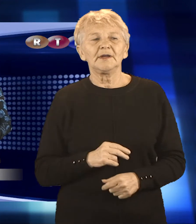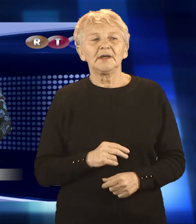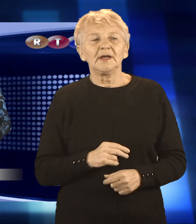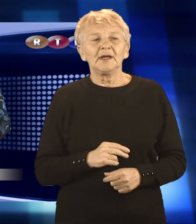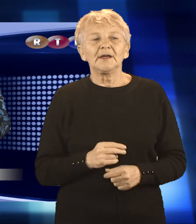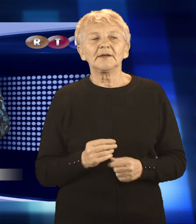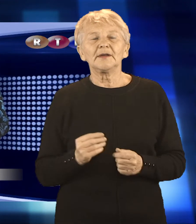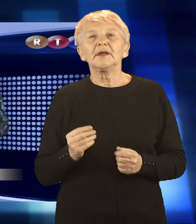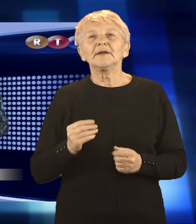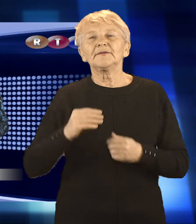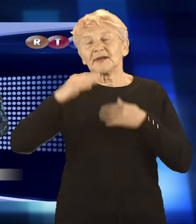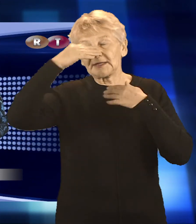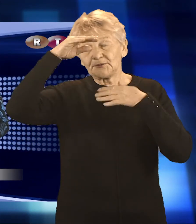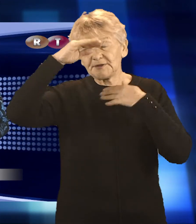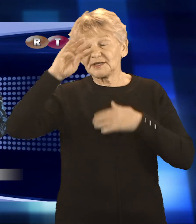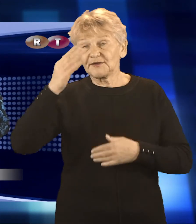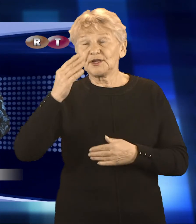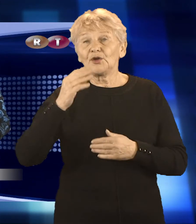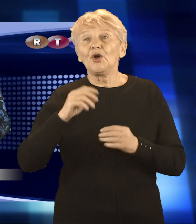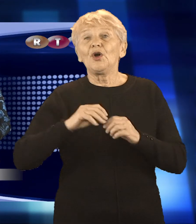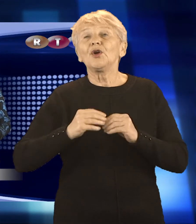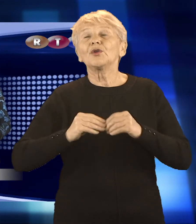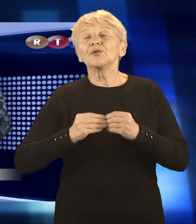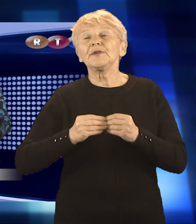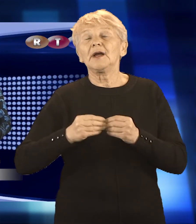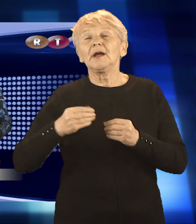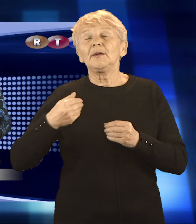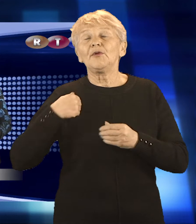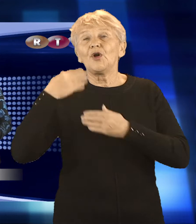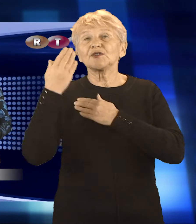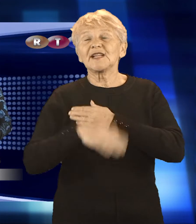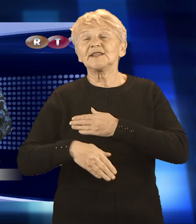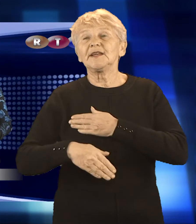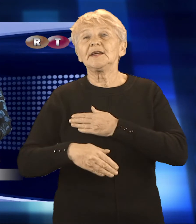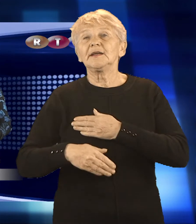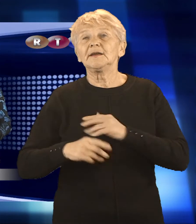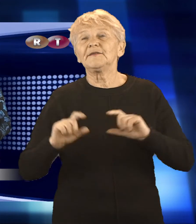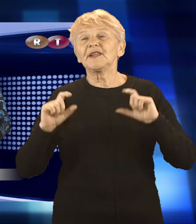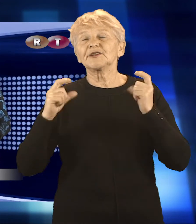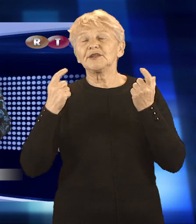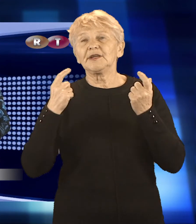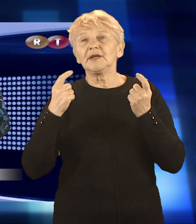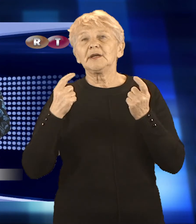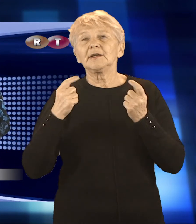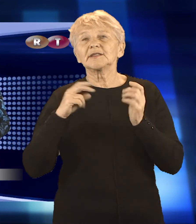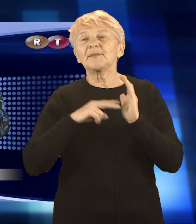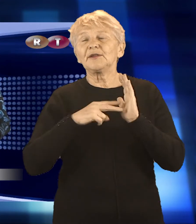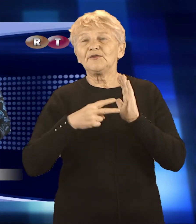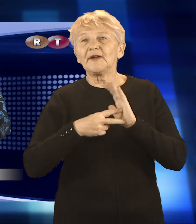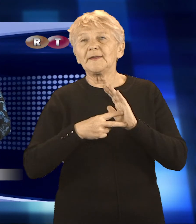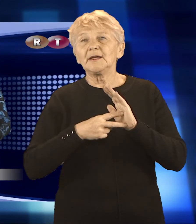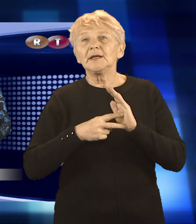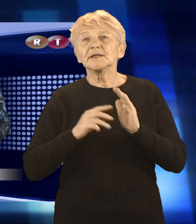5 grudnia w Galerii Katowickiej miało miejsce ostatnie wydarzenie zaplanowane w ramach kampanii społecznej Autyzm Codzienność.